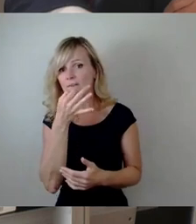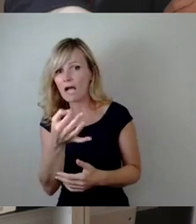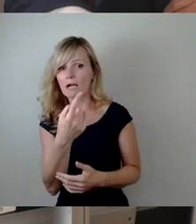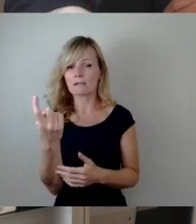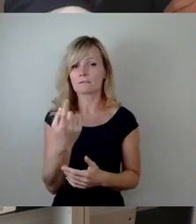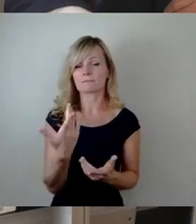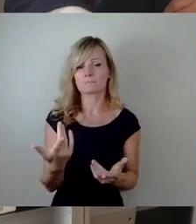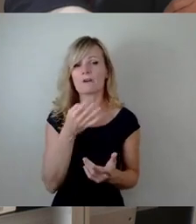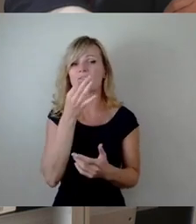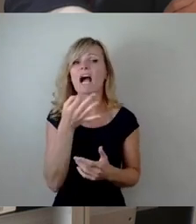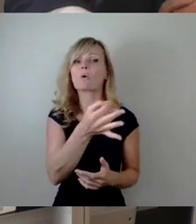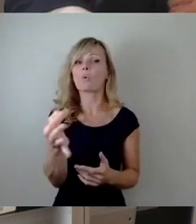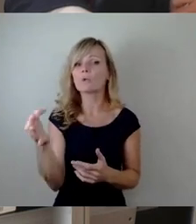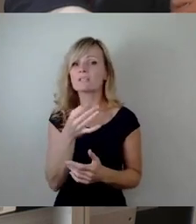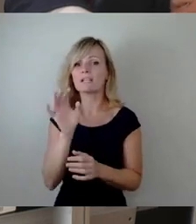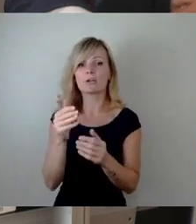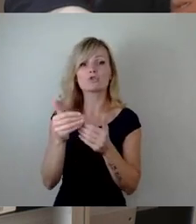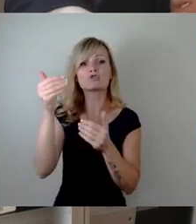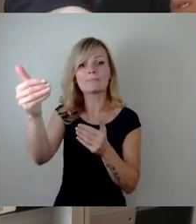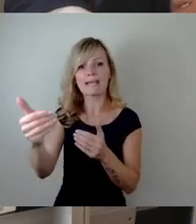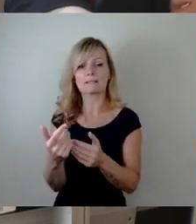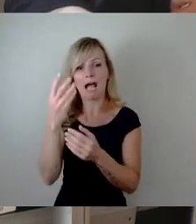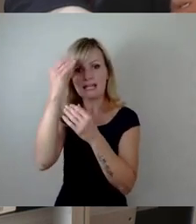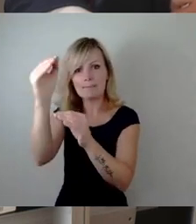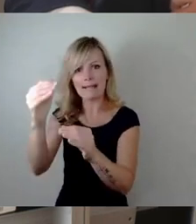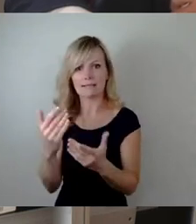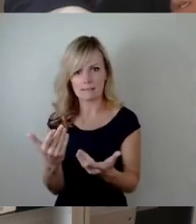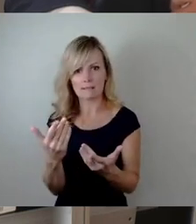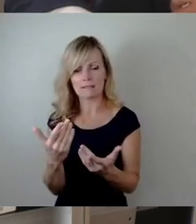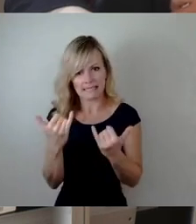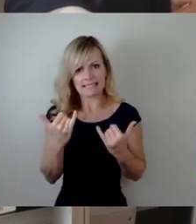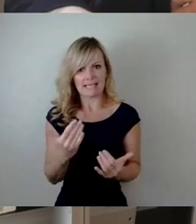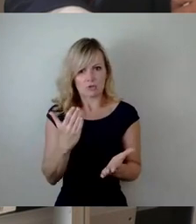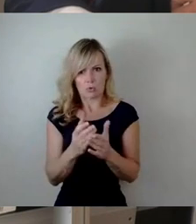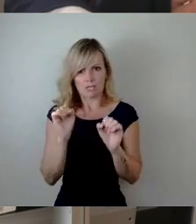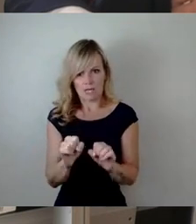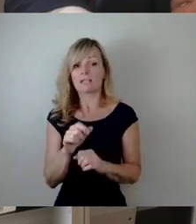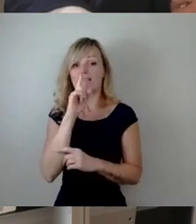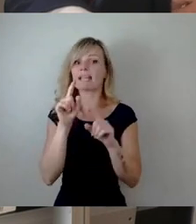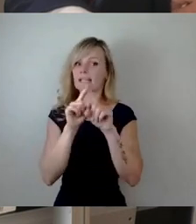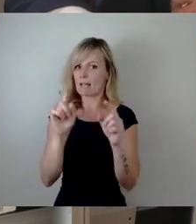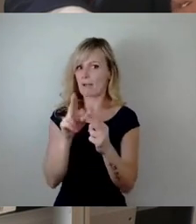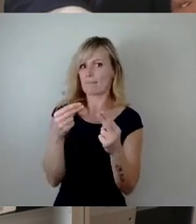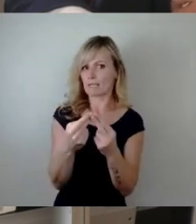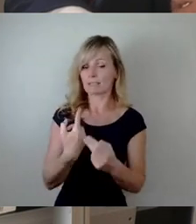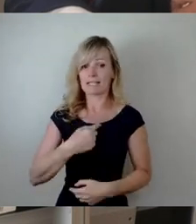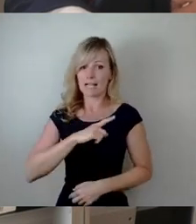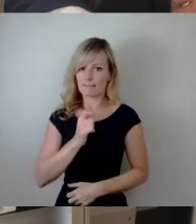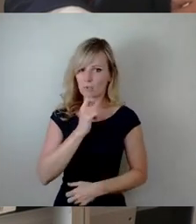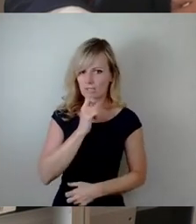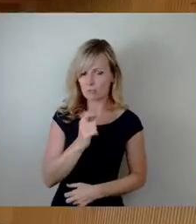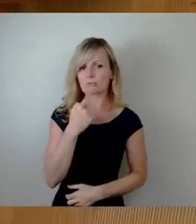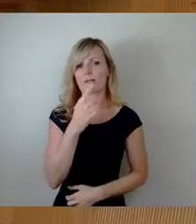Fragerunde angemeldet haben. Natürlich zum Thema passend. Ich werde dies entsprechend moderieren und sage erstmal vielen Dank.